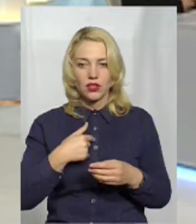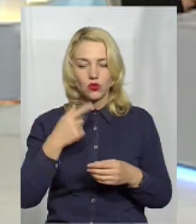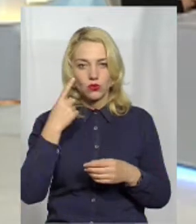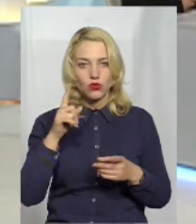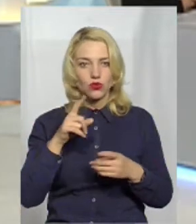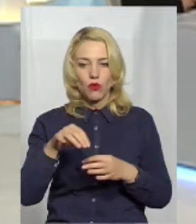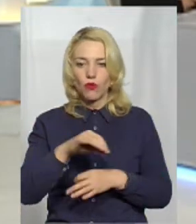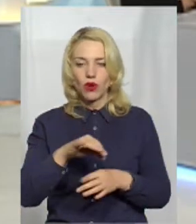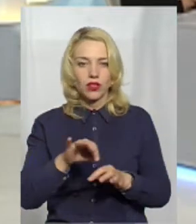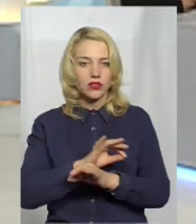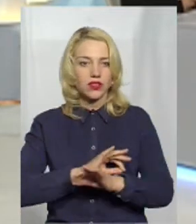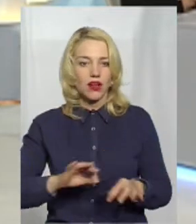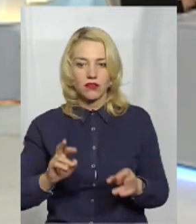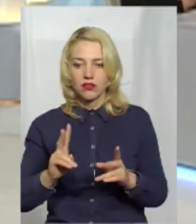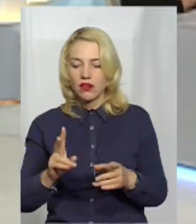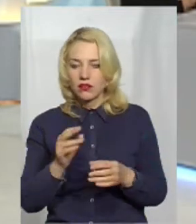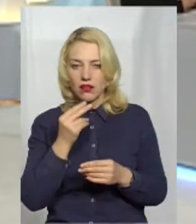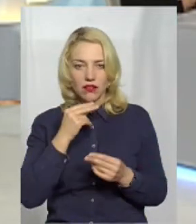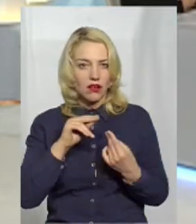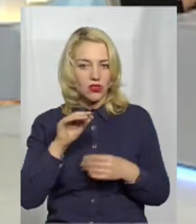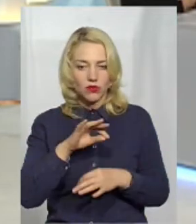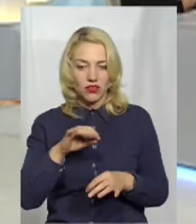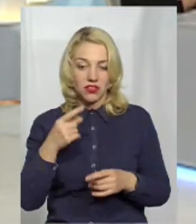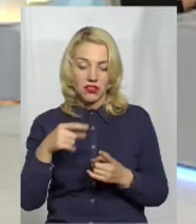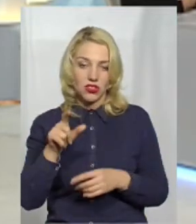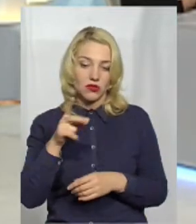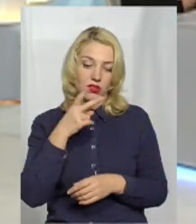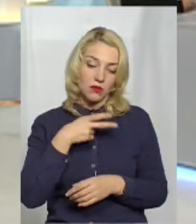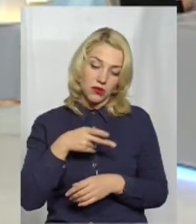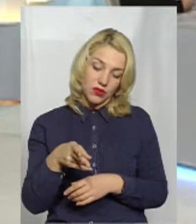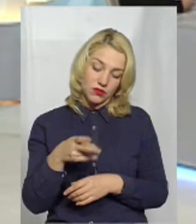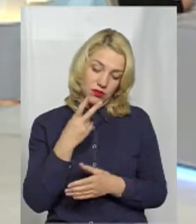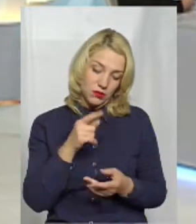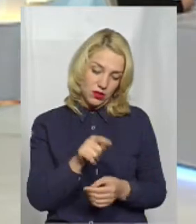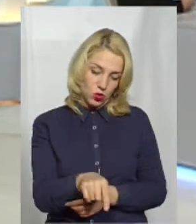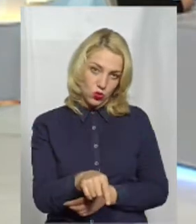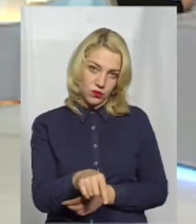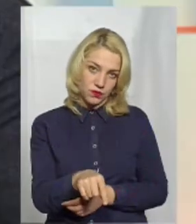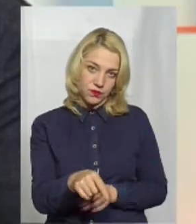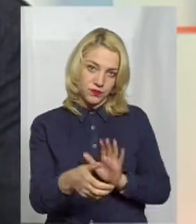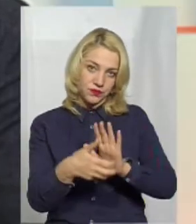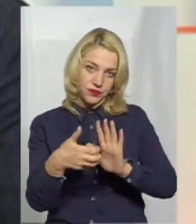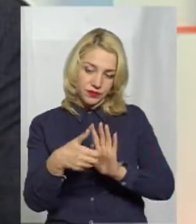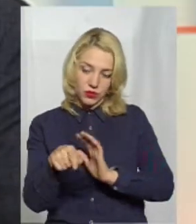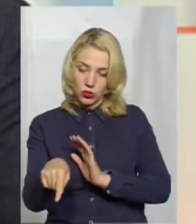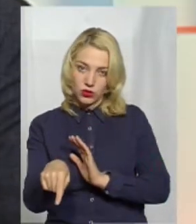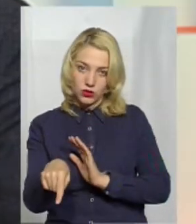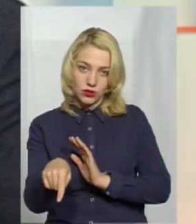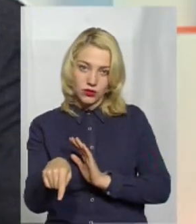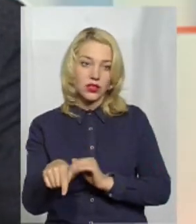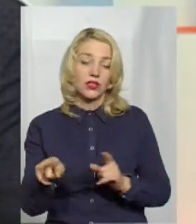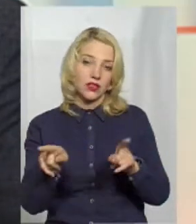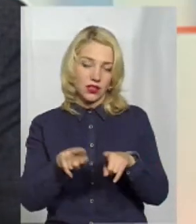ідеальним. Та як? Це найкращий проєкт. А потім інша людина подивиться і скаже, ну, дивись, ось тут, якби, там є моменти. Тут,